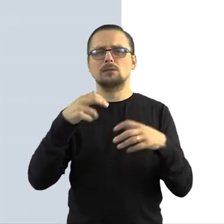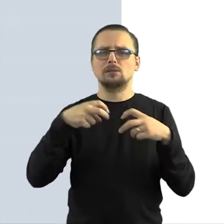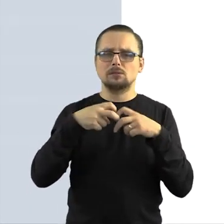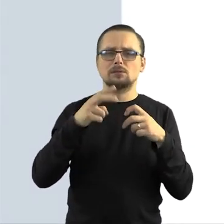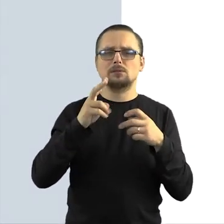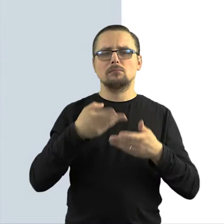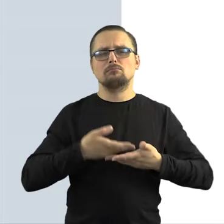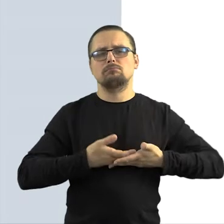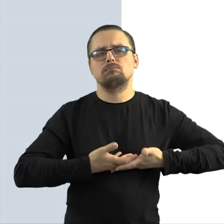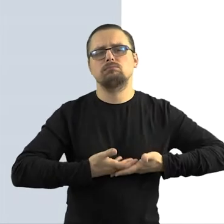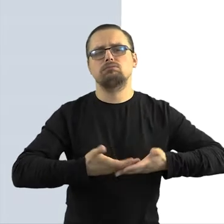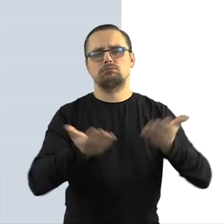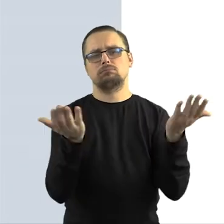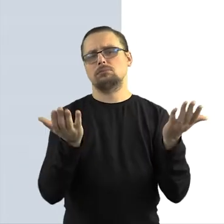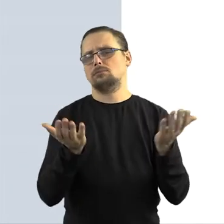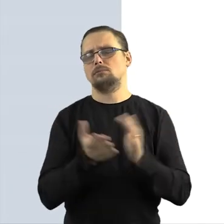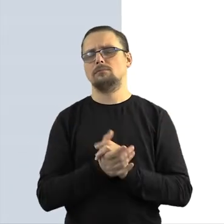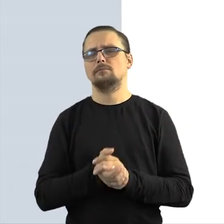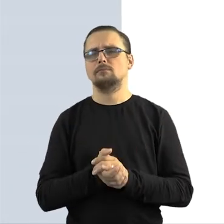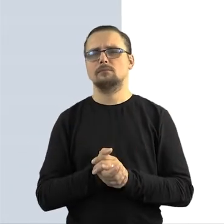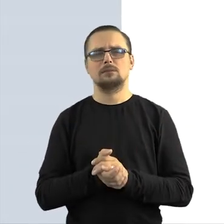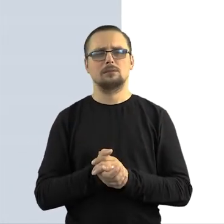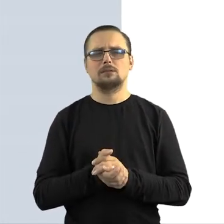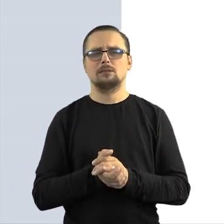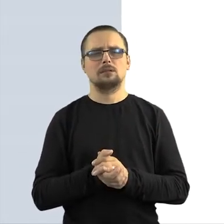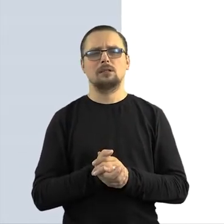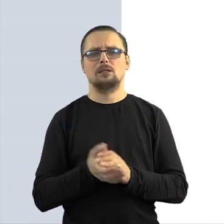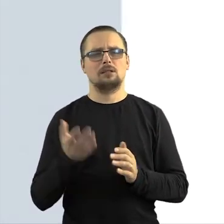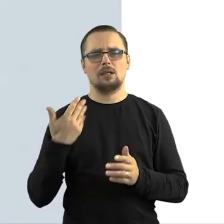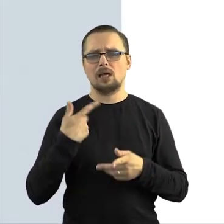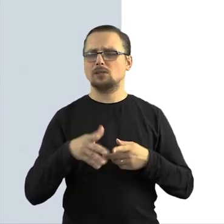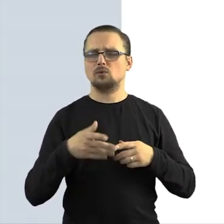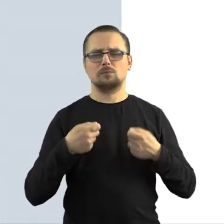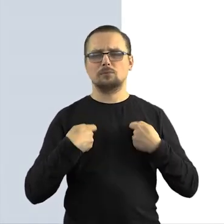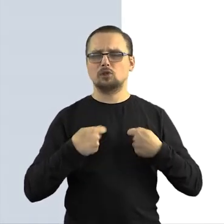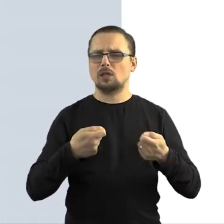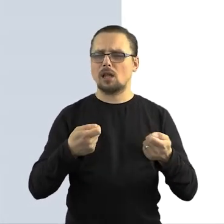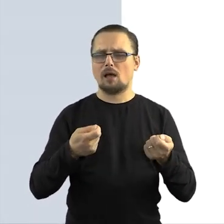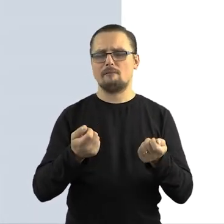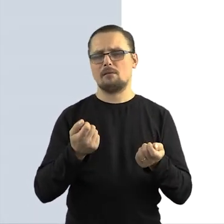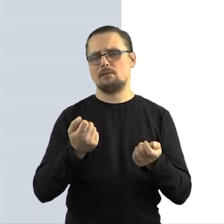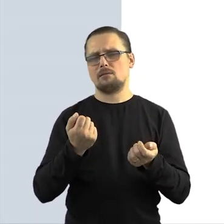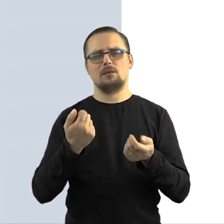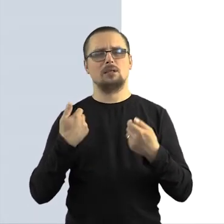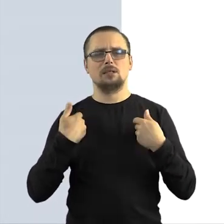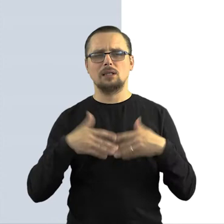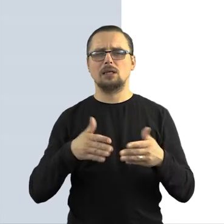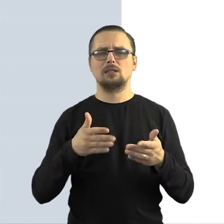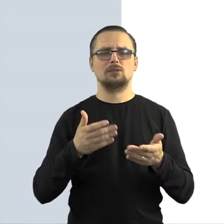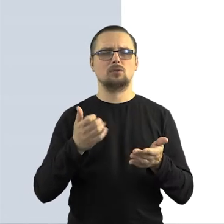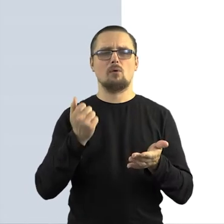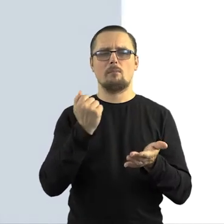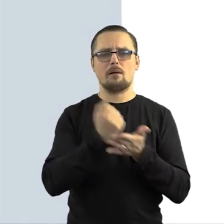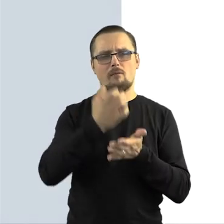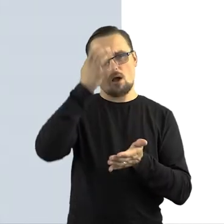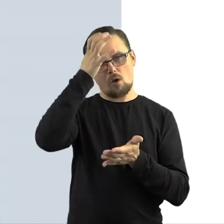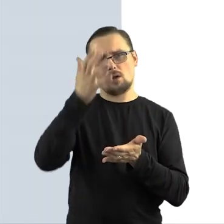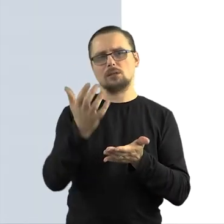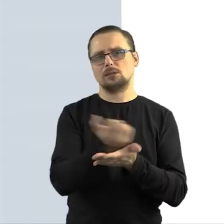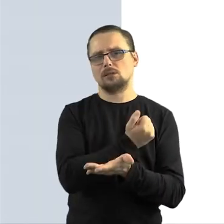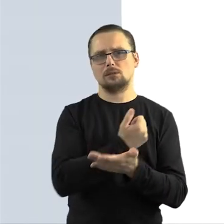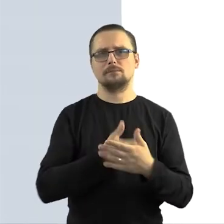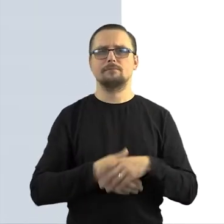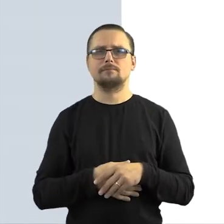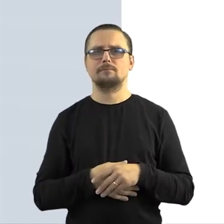niekoniecznie wiążą swoją działalność komercyjną właśnie z prawem autorskim i oni